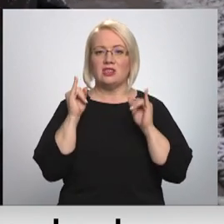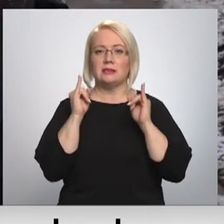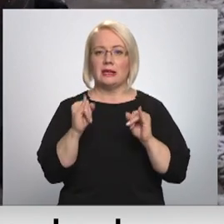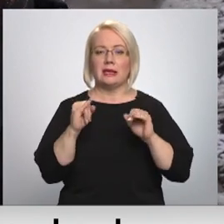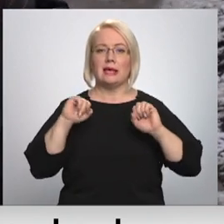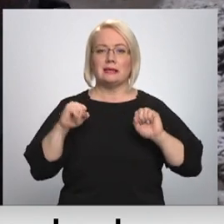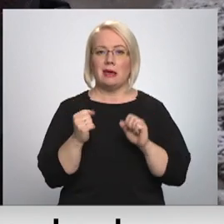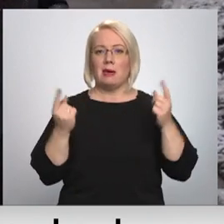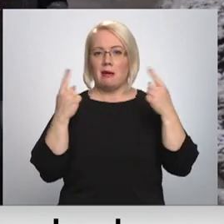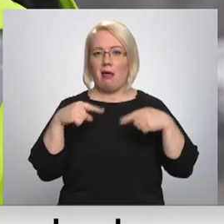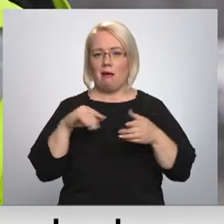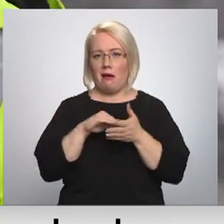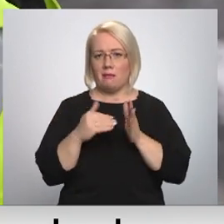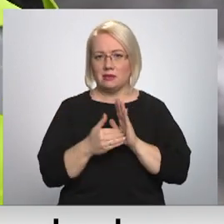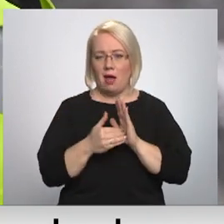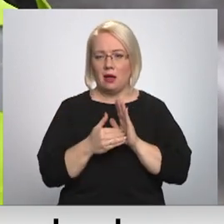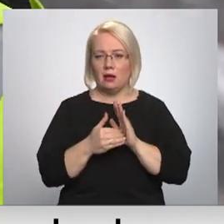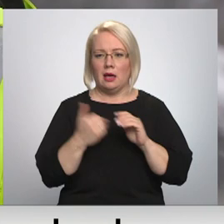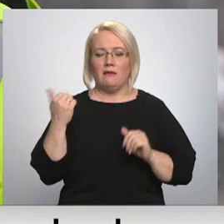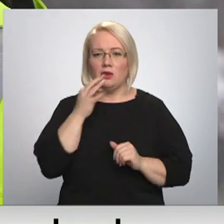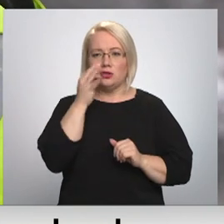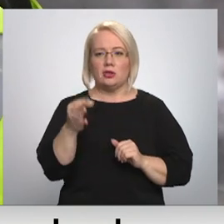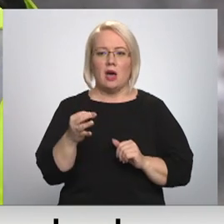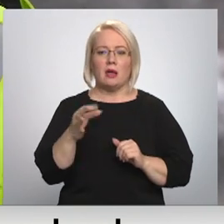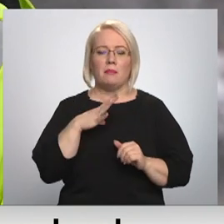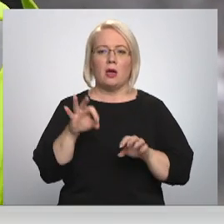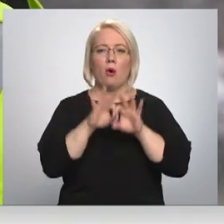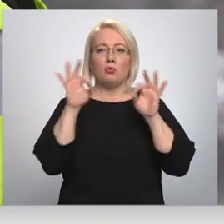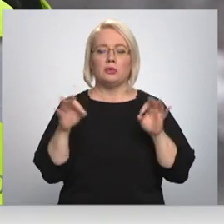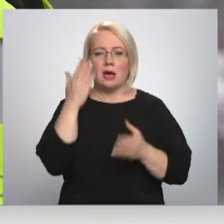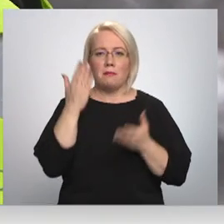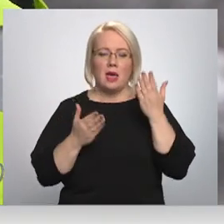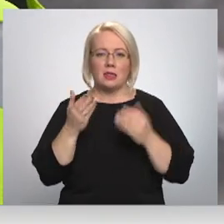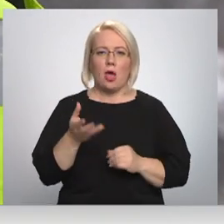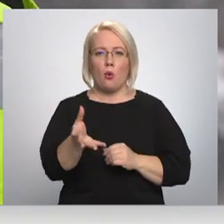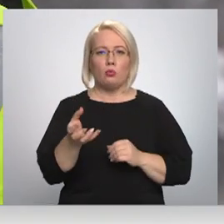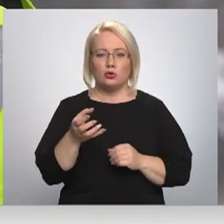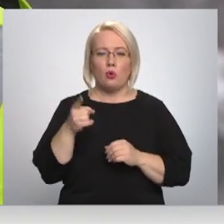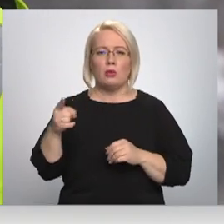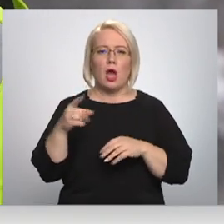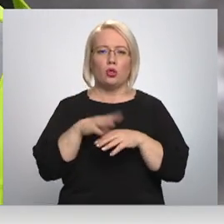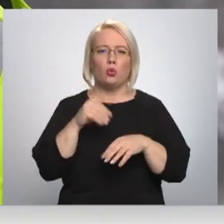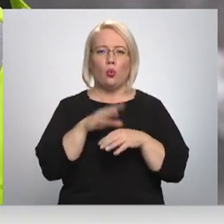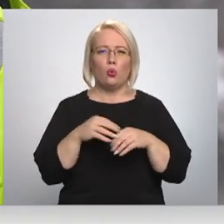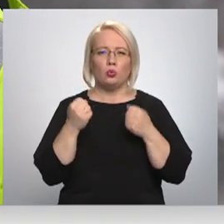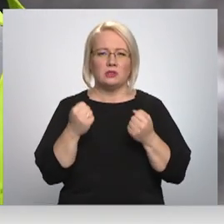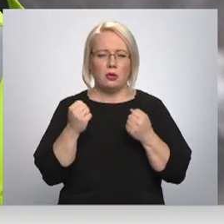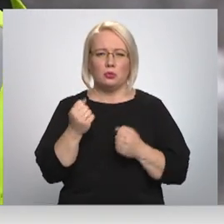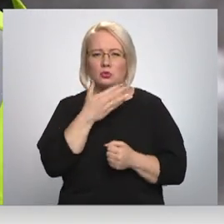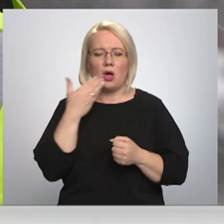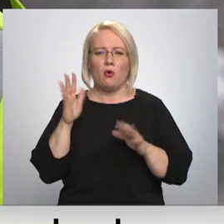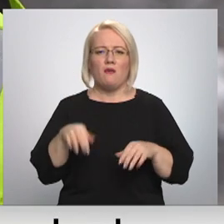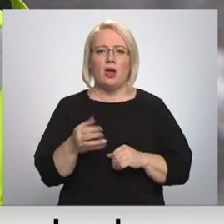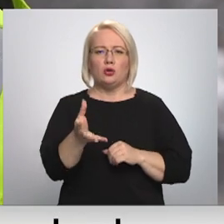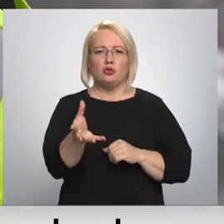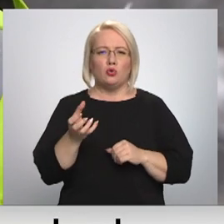ziemīgie laikapstākļi. Tikai uzsāks mēģinājums viņas sūknēt, bet šīs dūņa konsistences tomēr nav tāda, kur sūknēt